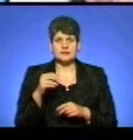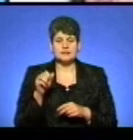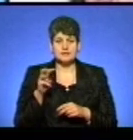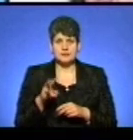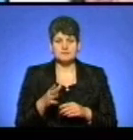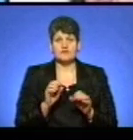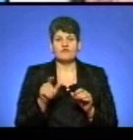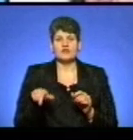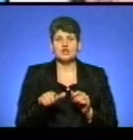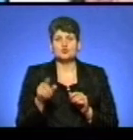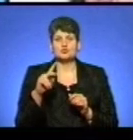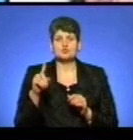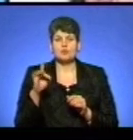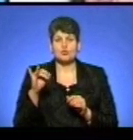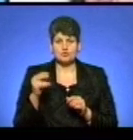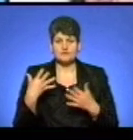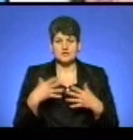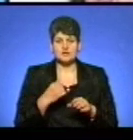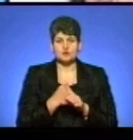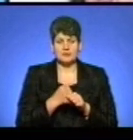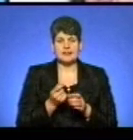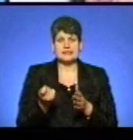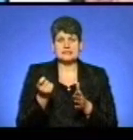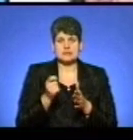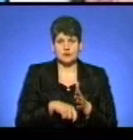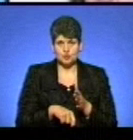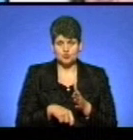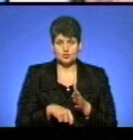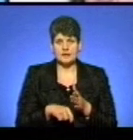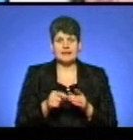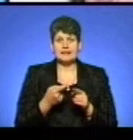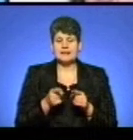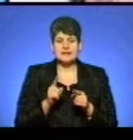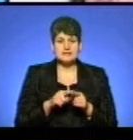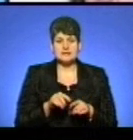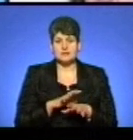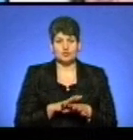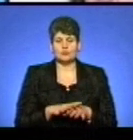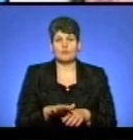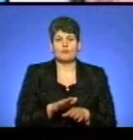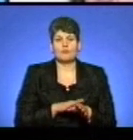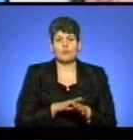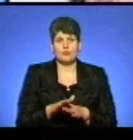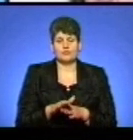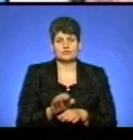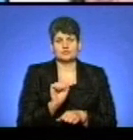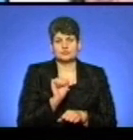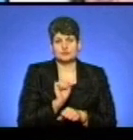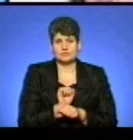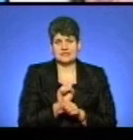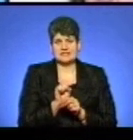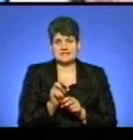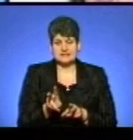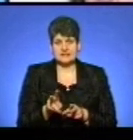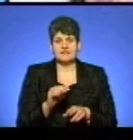дане підприємство, зробили заглушку на трубі, але ця заглушка не привела до того, що повністю унеможливити той скид.